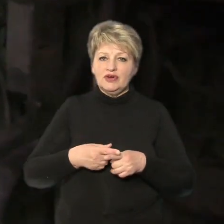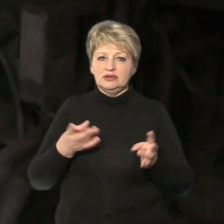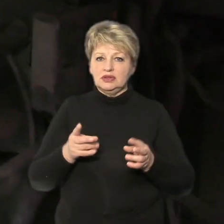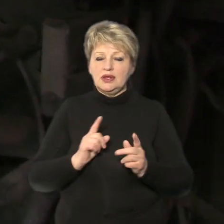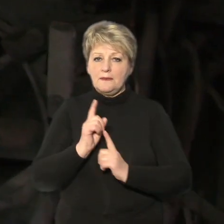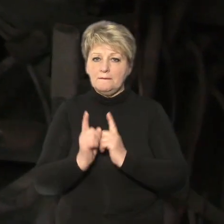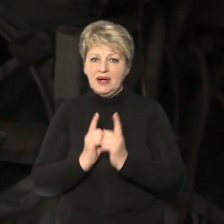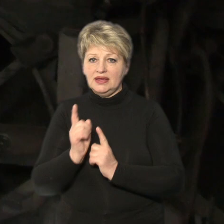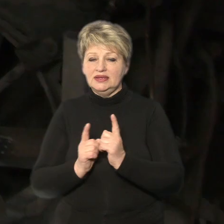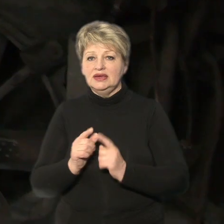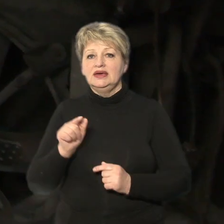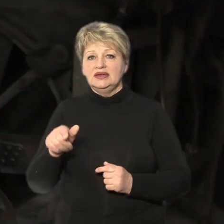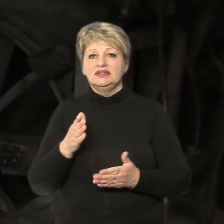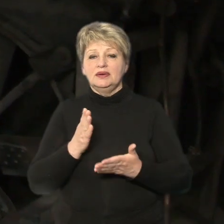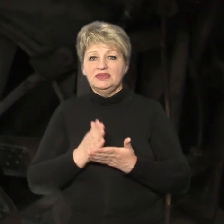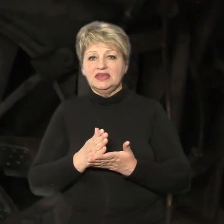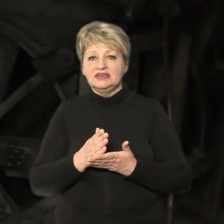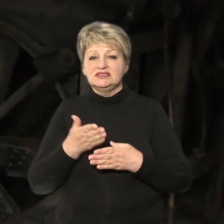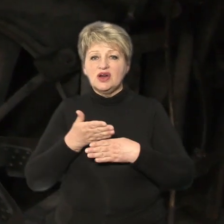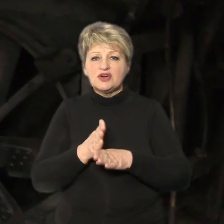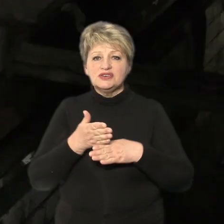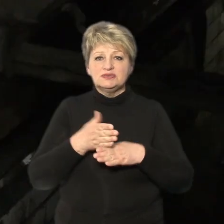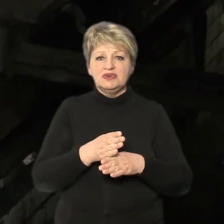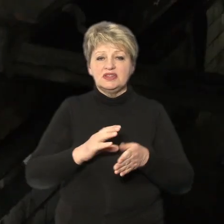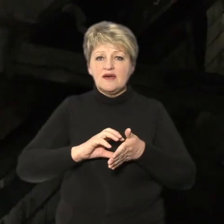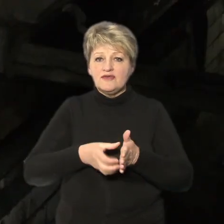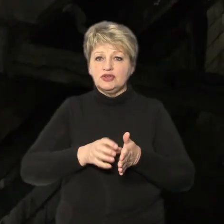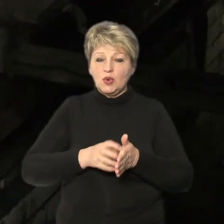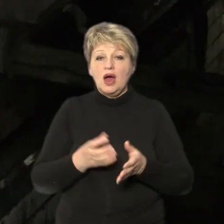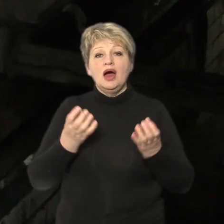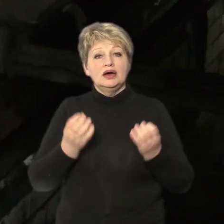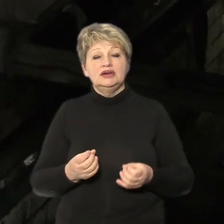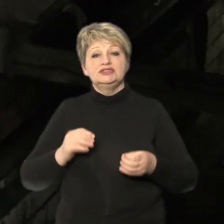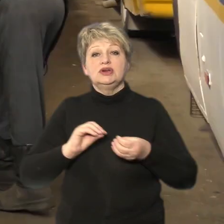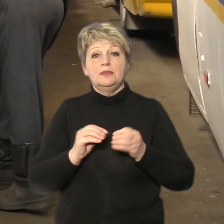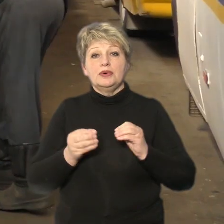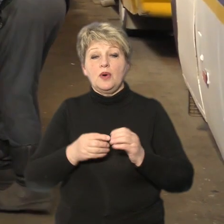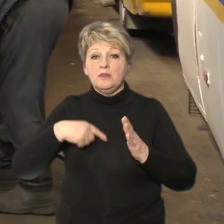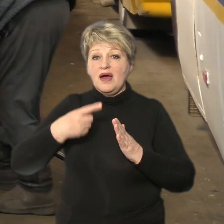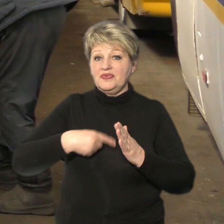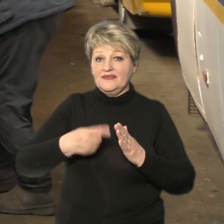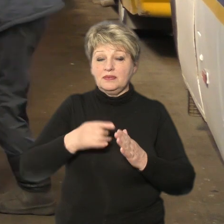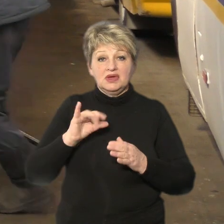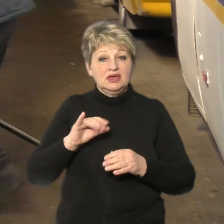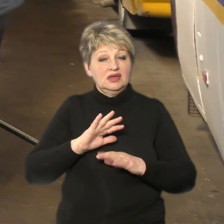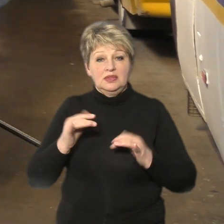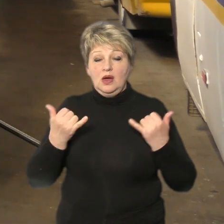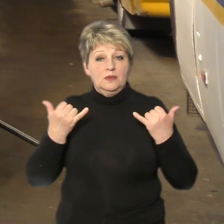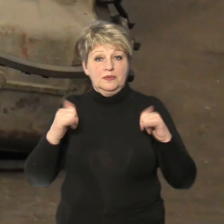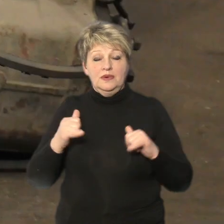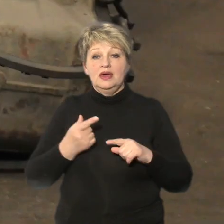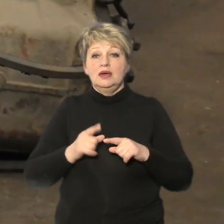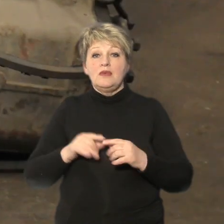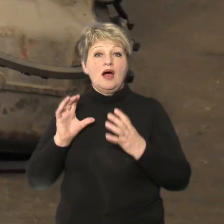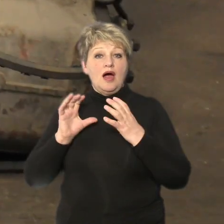реактивні тяги, розбиті втулки. А ще проблеми з двигуном. І не дивно, каже механік пан Юрій, адже